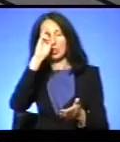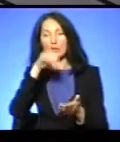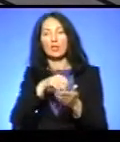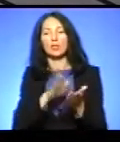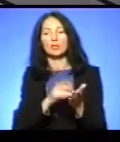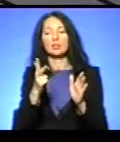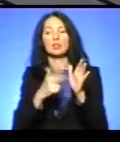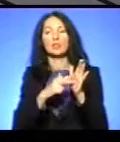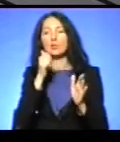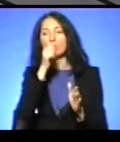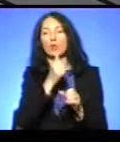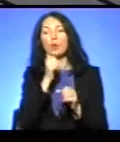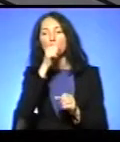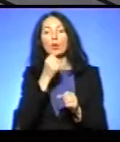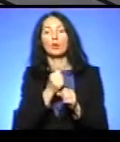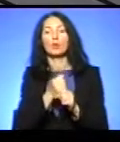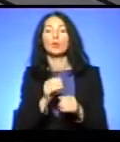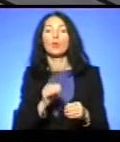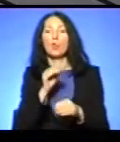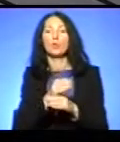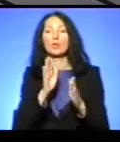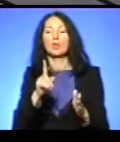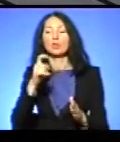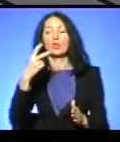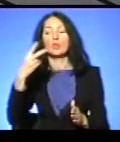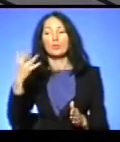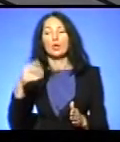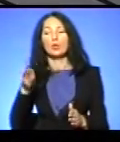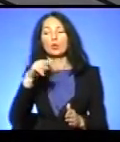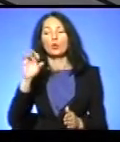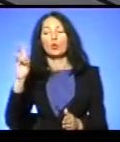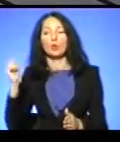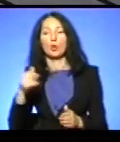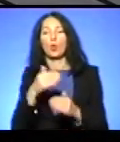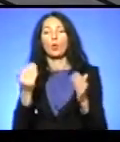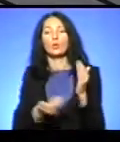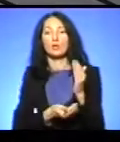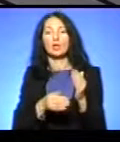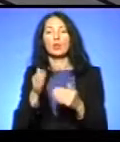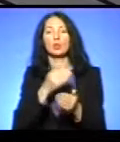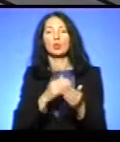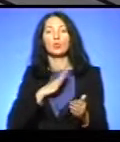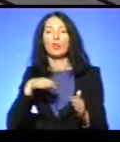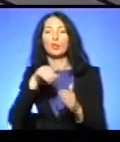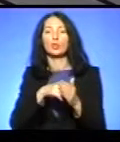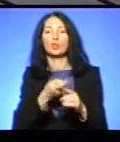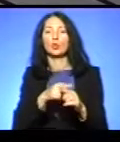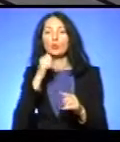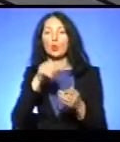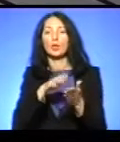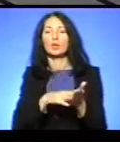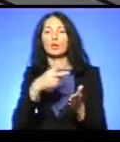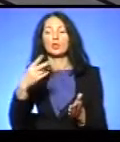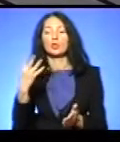роботи він поповнився лише на 125 донорів. І останній донор був включений до цього реєстру у 2014 році.